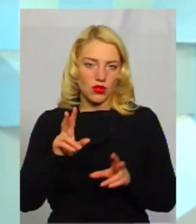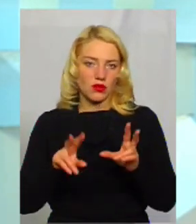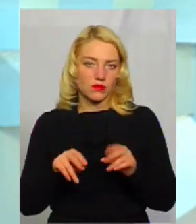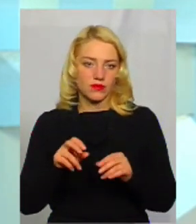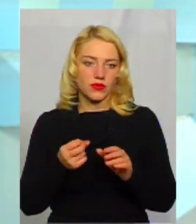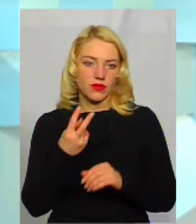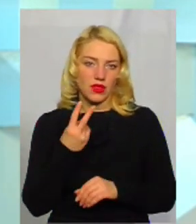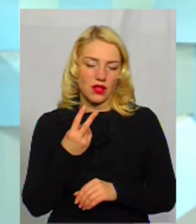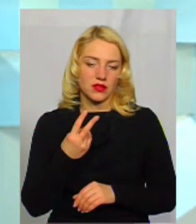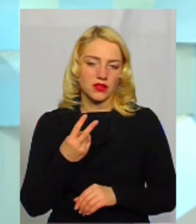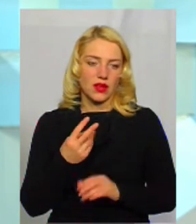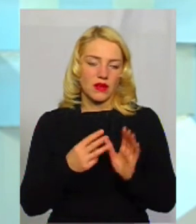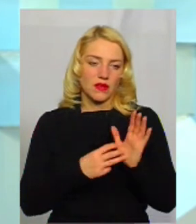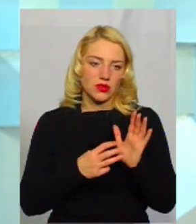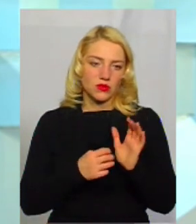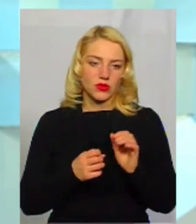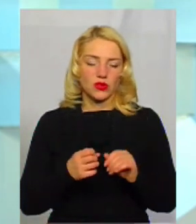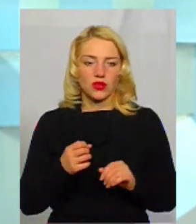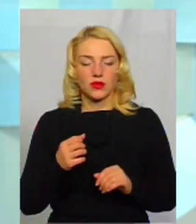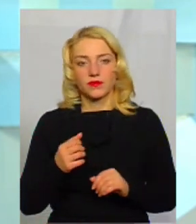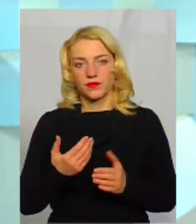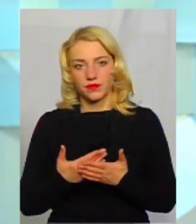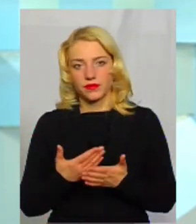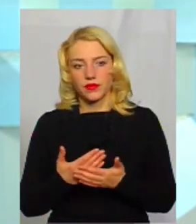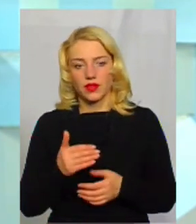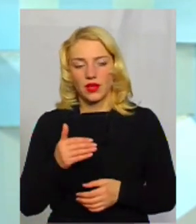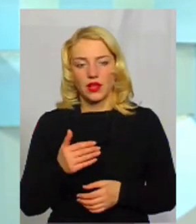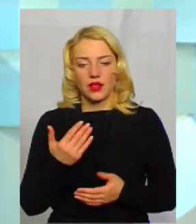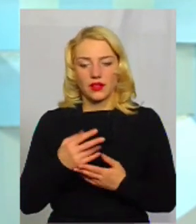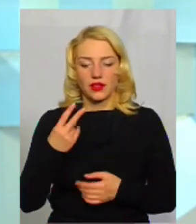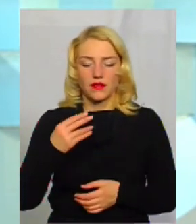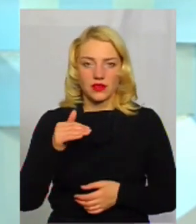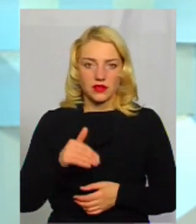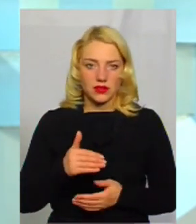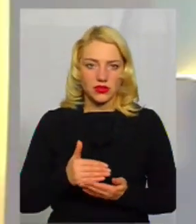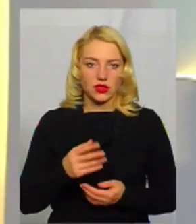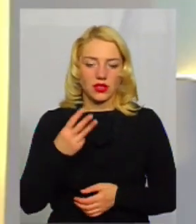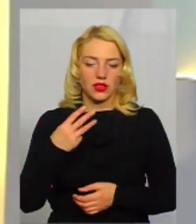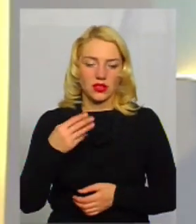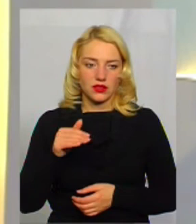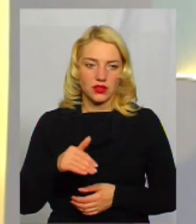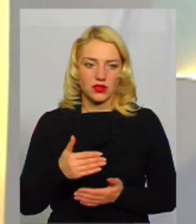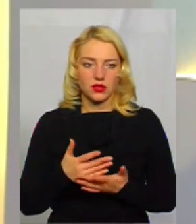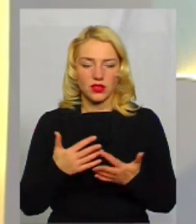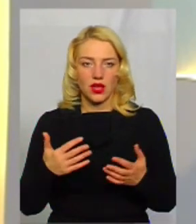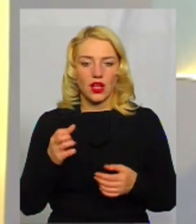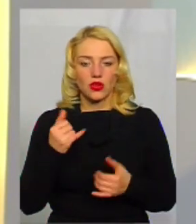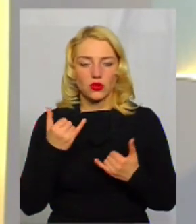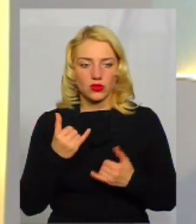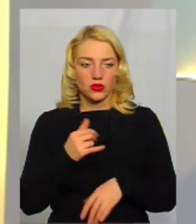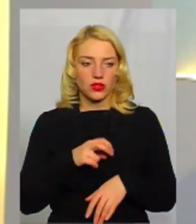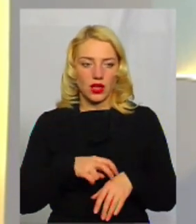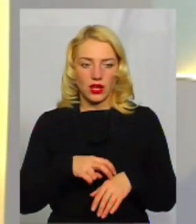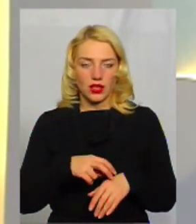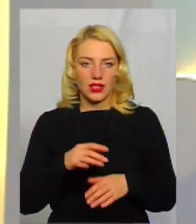навіть 12 800, 1800 середня, а є і 20 тисяч, і під 30 тисяч, то сьогодні лікар,